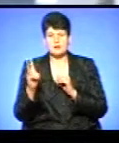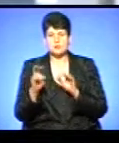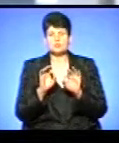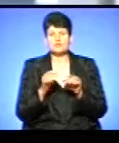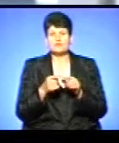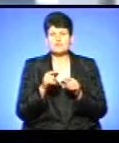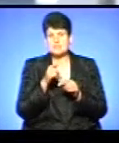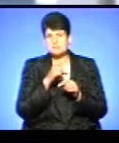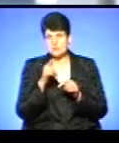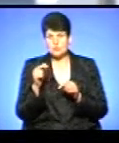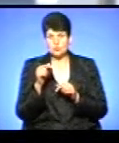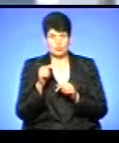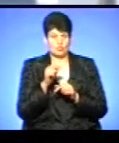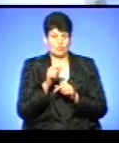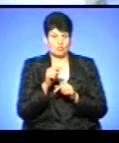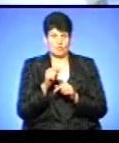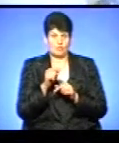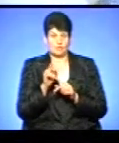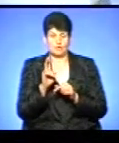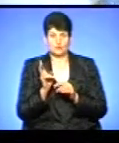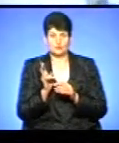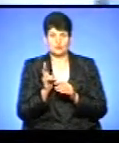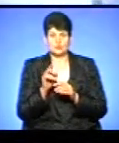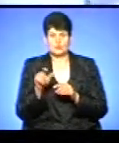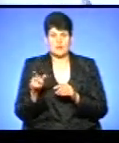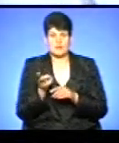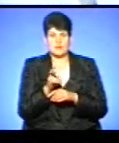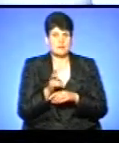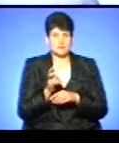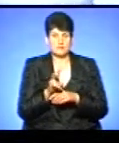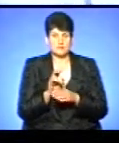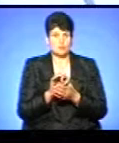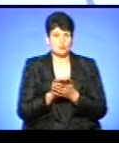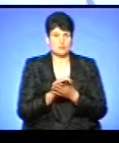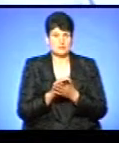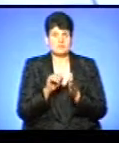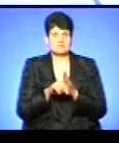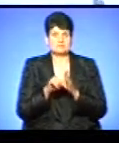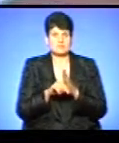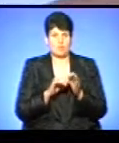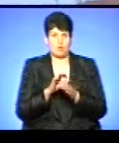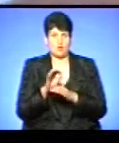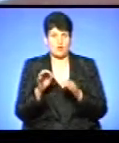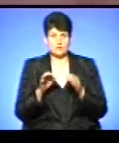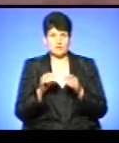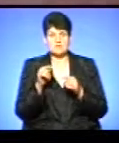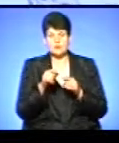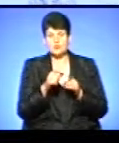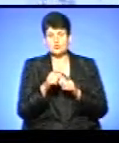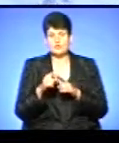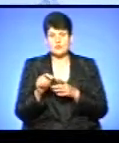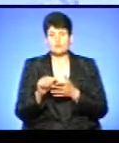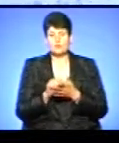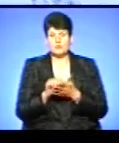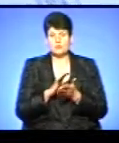що у цей період до нього ніхто з жителів цього будинку не звертався, щоб ознайомитися зі змістом проєкту. За його словами, у